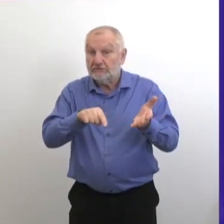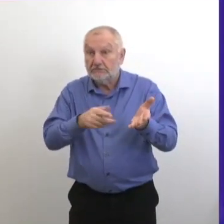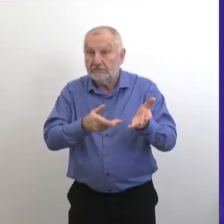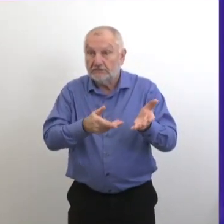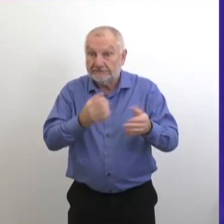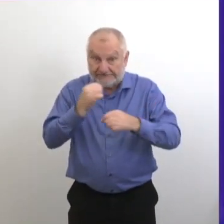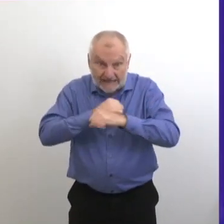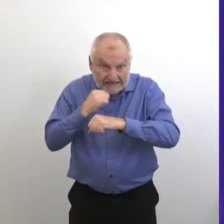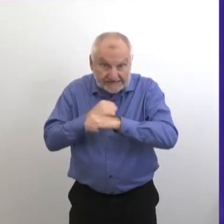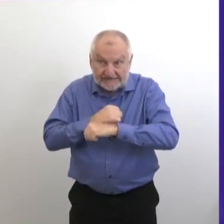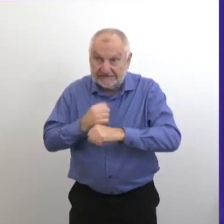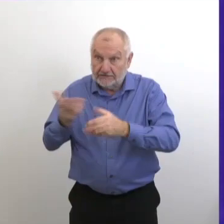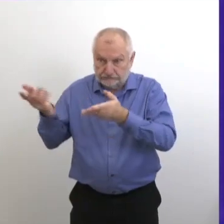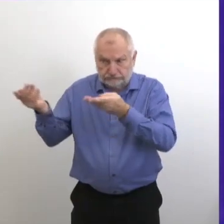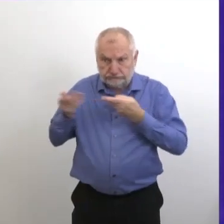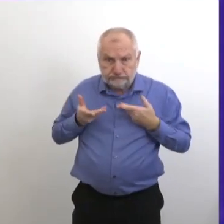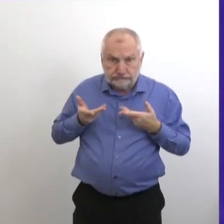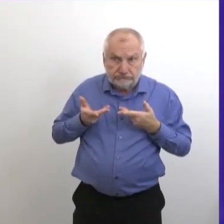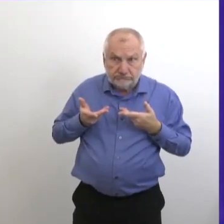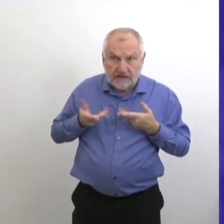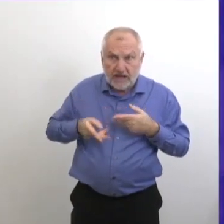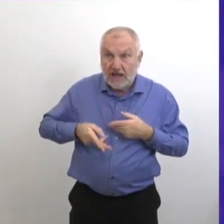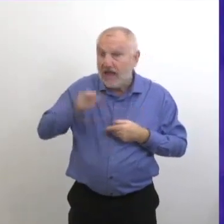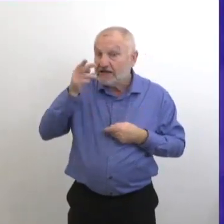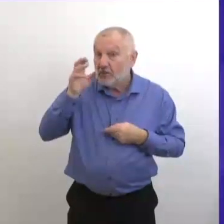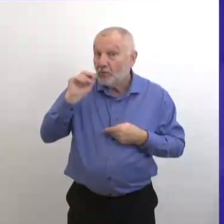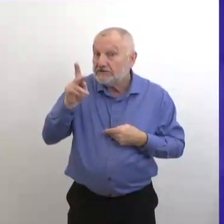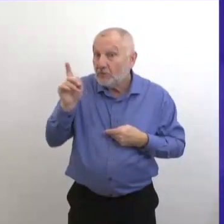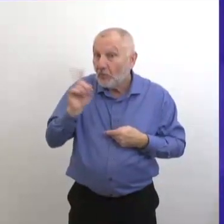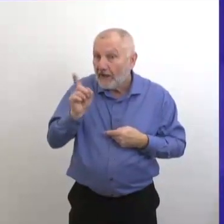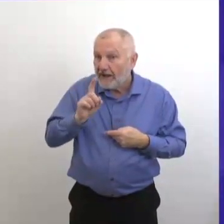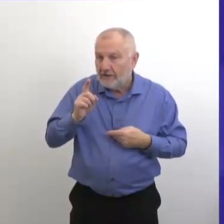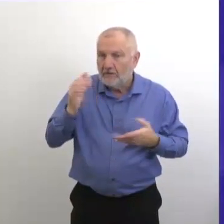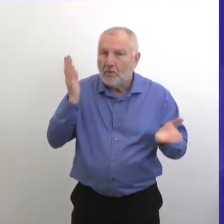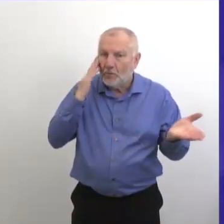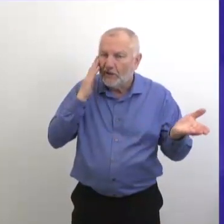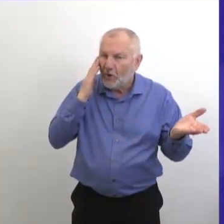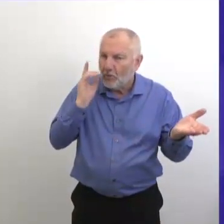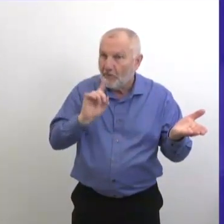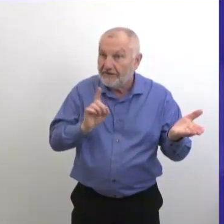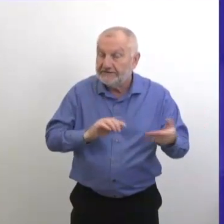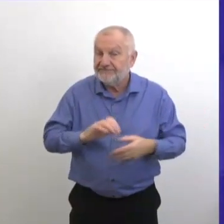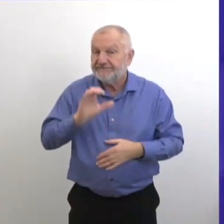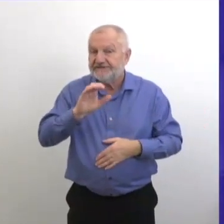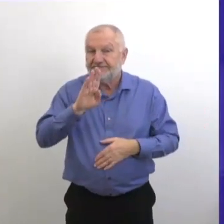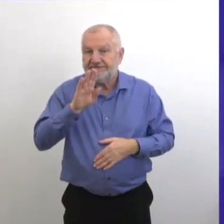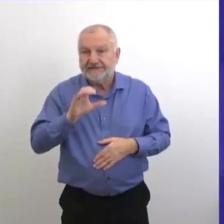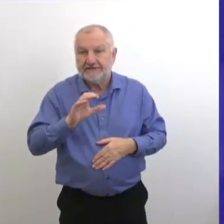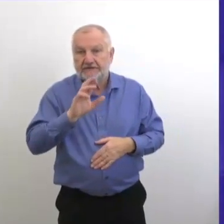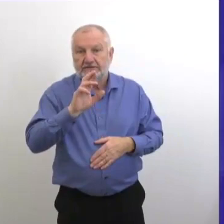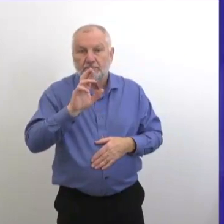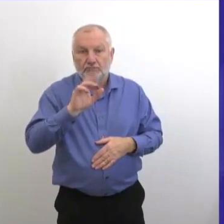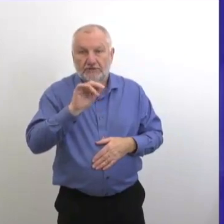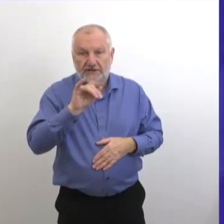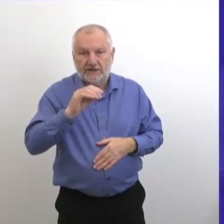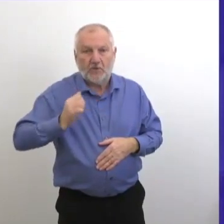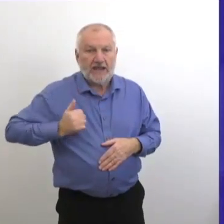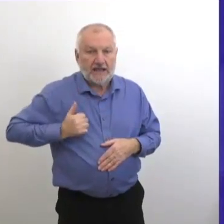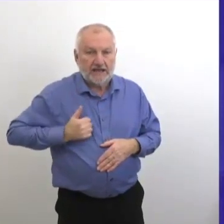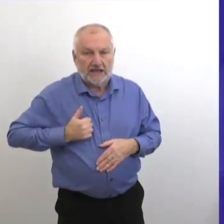la recherche et qui nous expliquent quelles sont les circonstances où il y a le plus de probabilités de transmission. Thibaut,